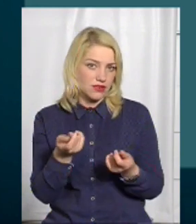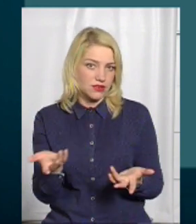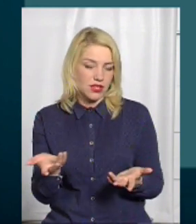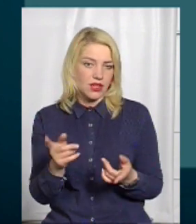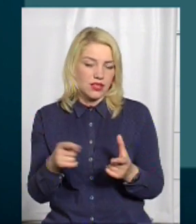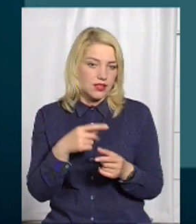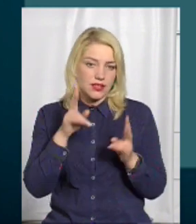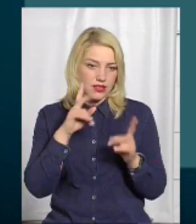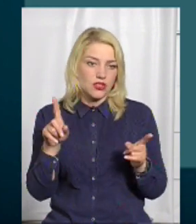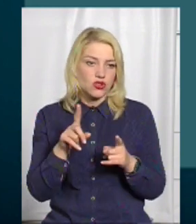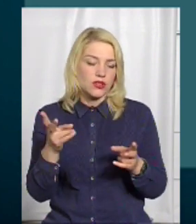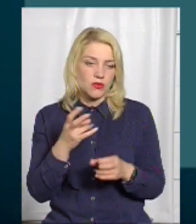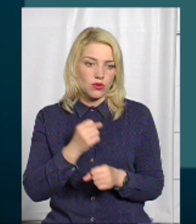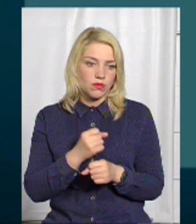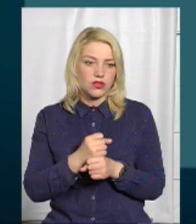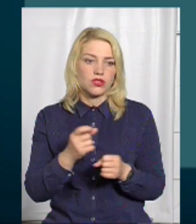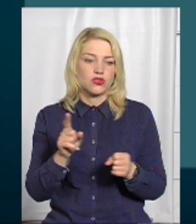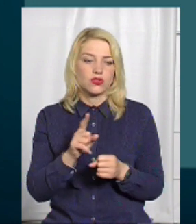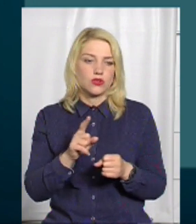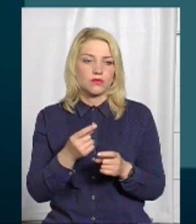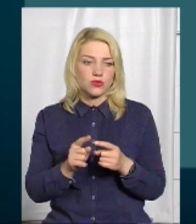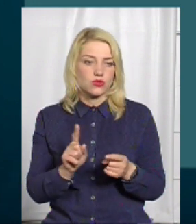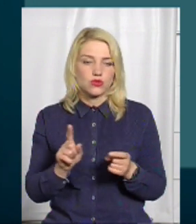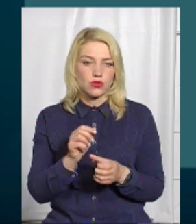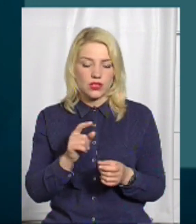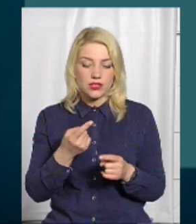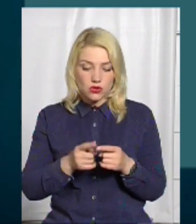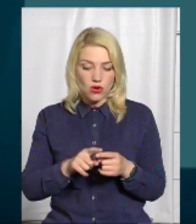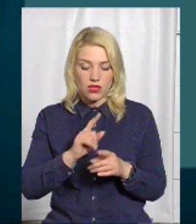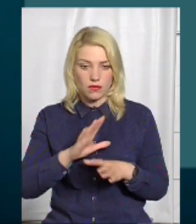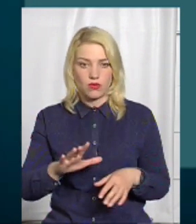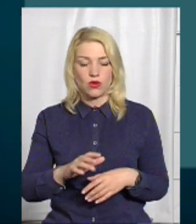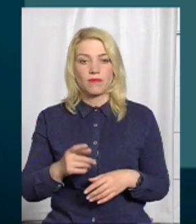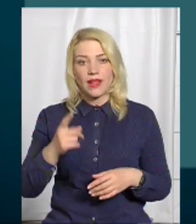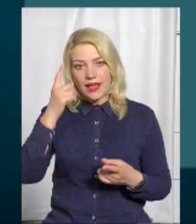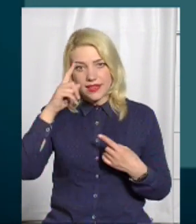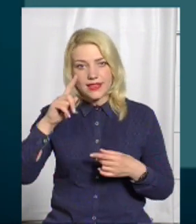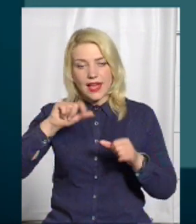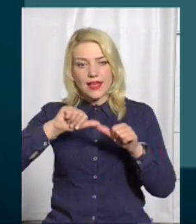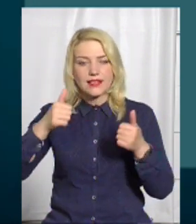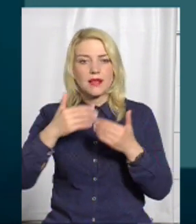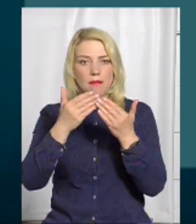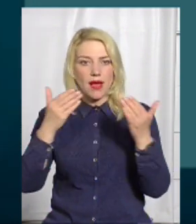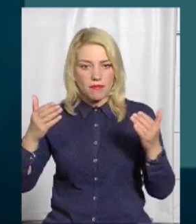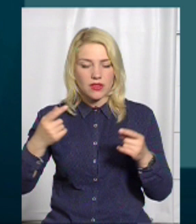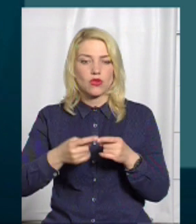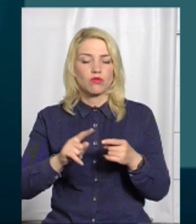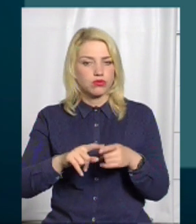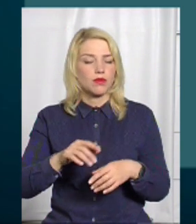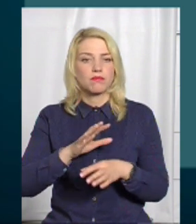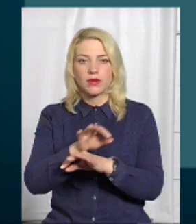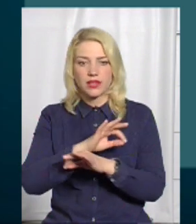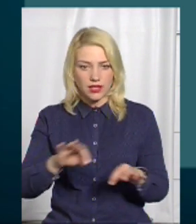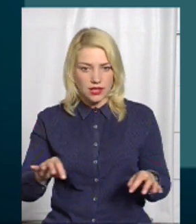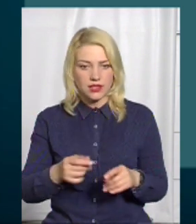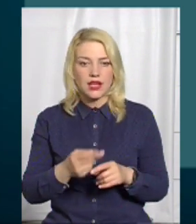потрібно робити, щоб, ну, просто вже того не було там. Ідея з пам'ятником була, ідея прекрасна. Сергій Шпаковський, він пам'яткоохоронець,